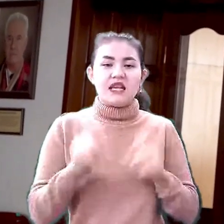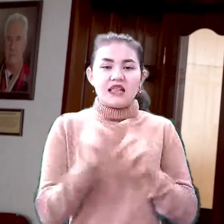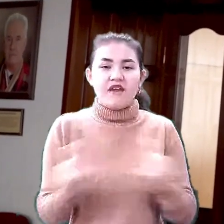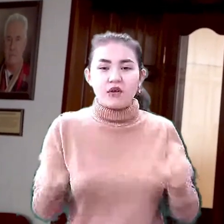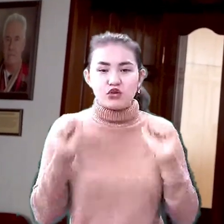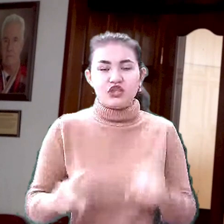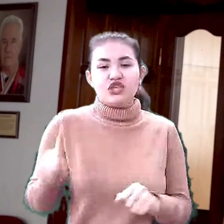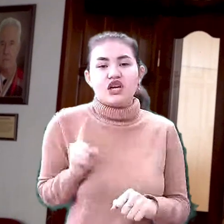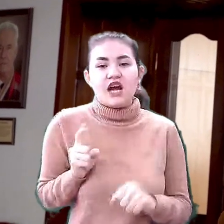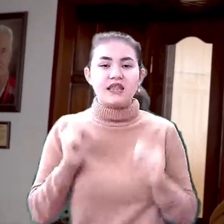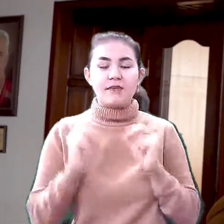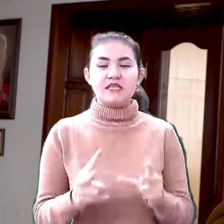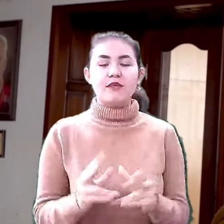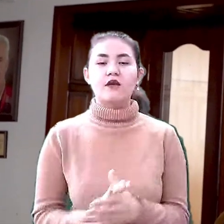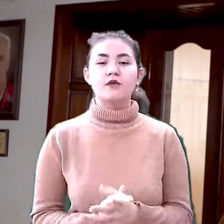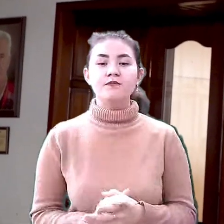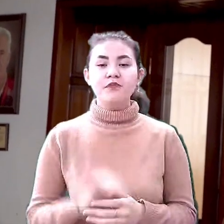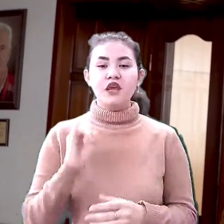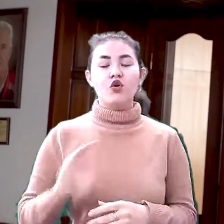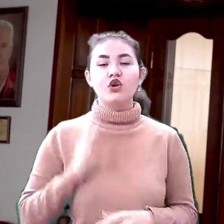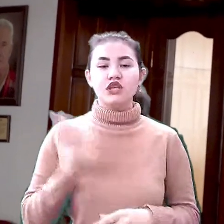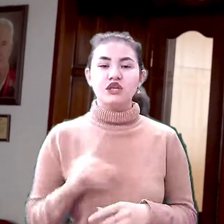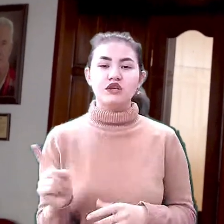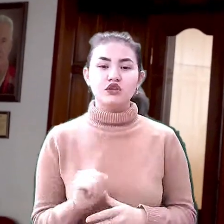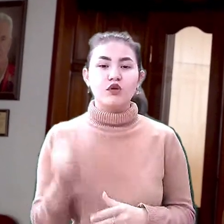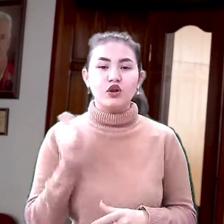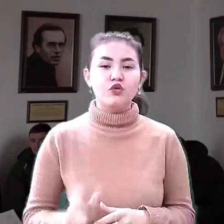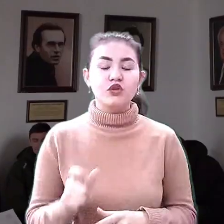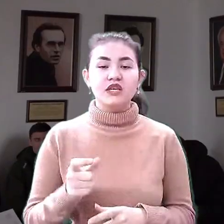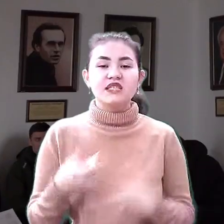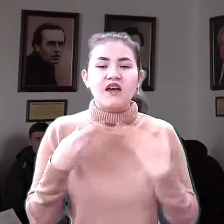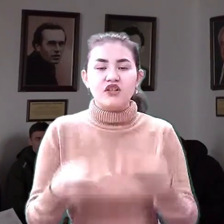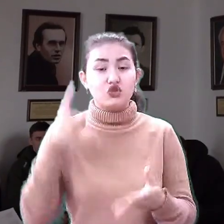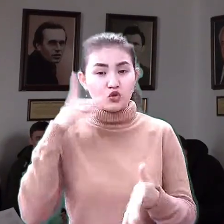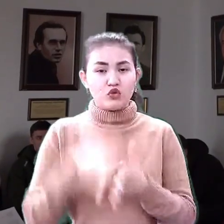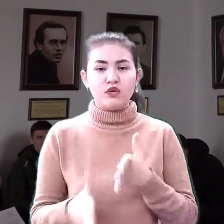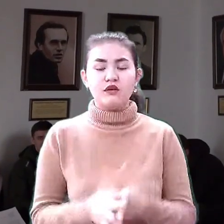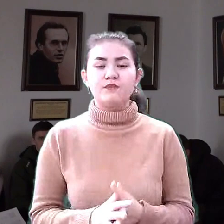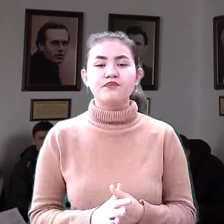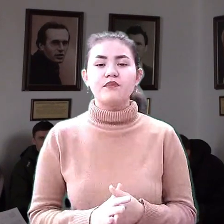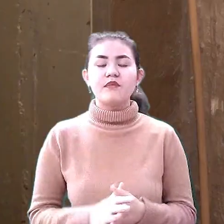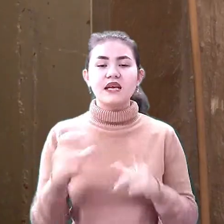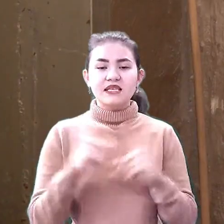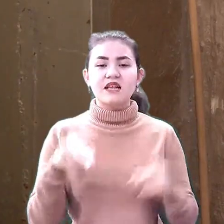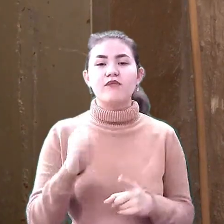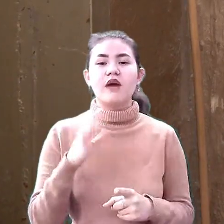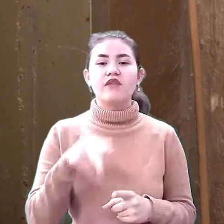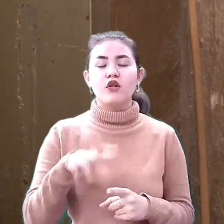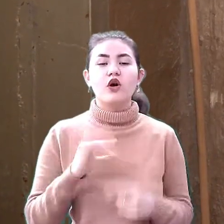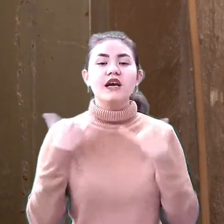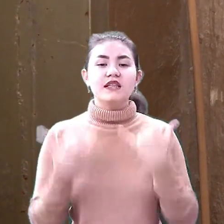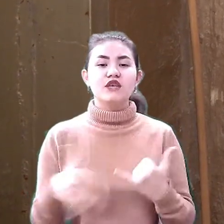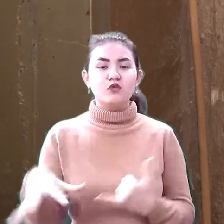перечекати небезпеку. І хотілося, щоб люди ставилися до цього з розумінням. Зі слів Павла Валенчука, нині з усіма